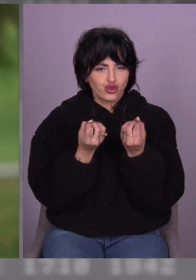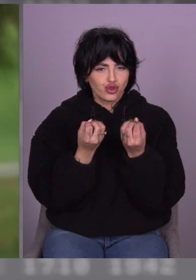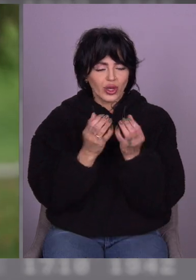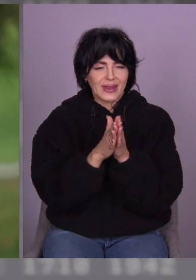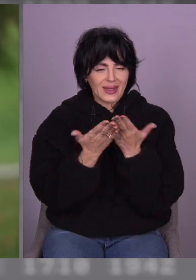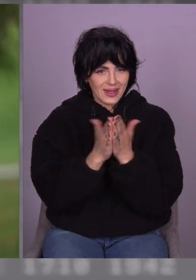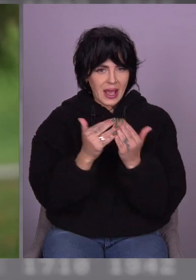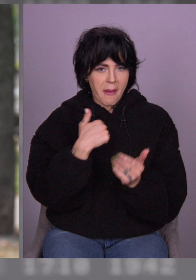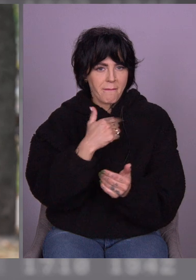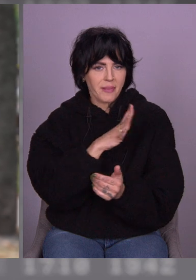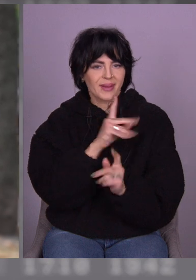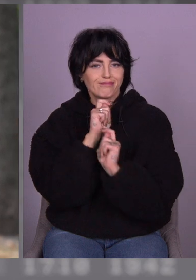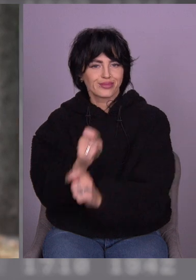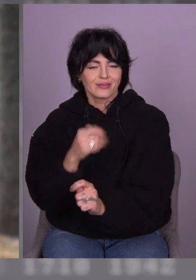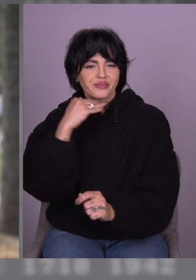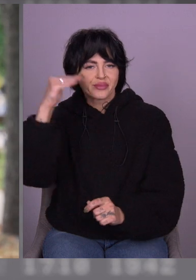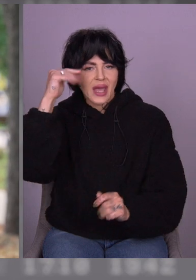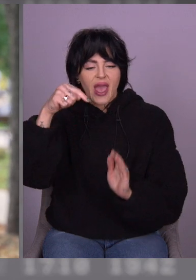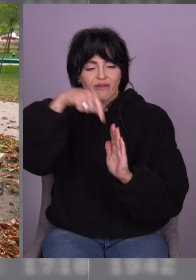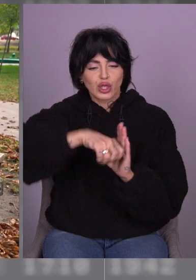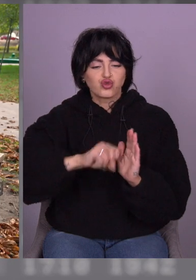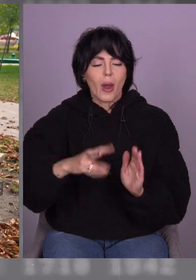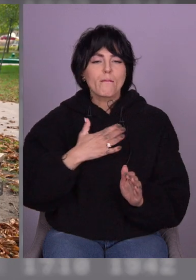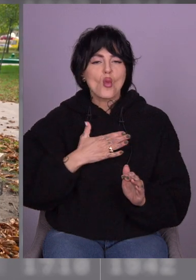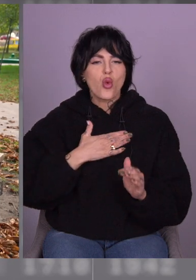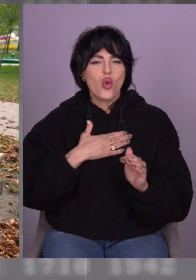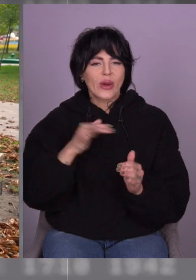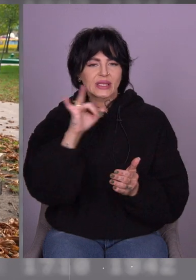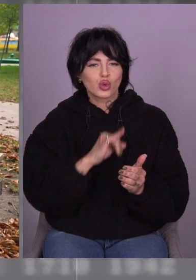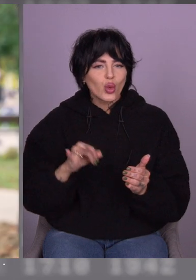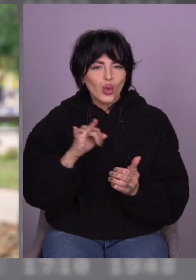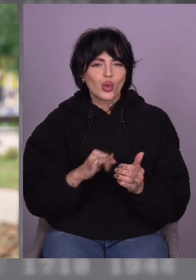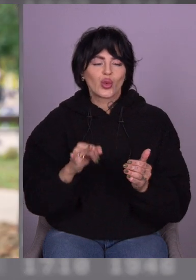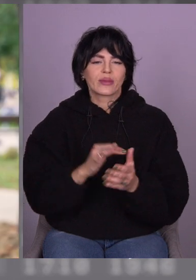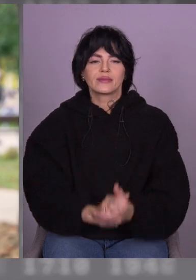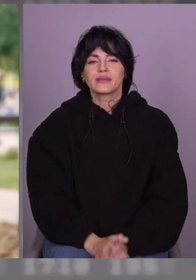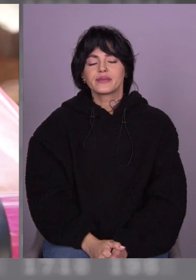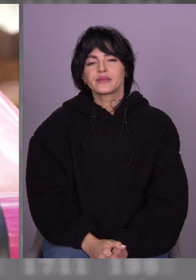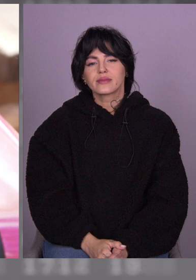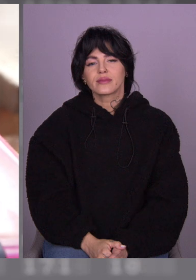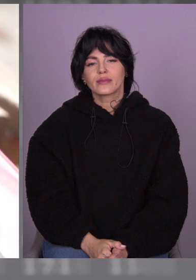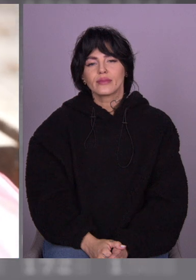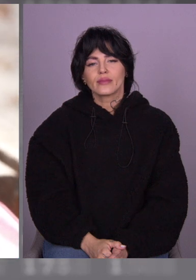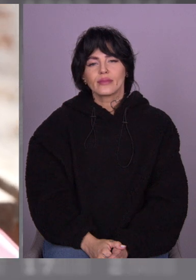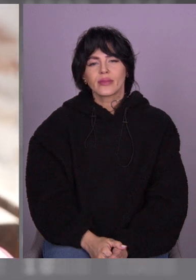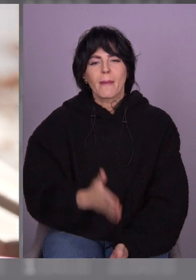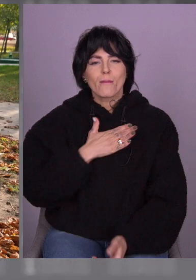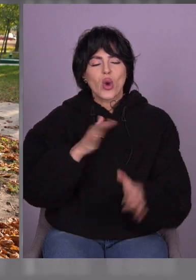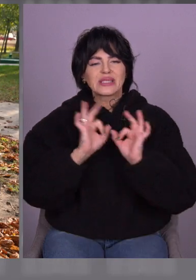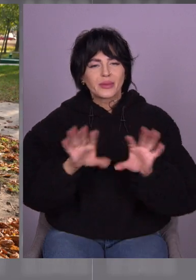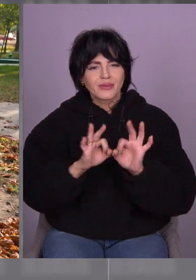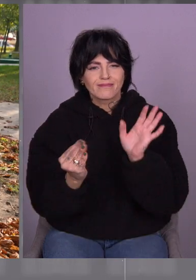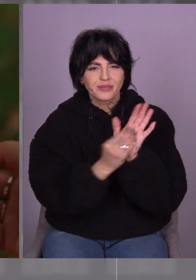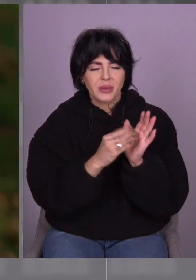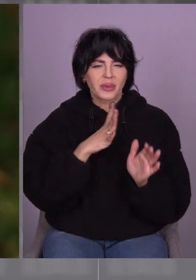Так. Я не знаю, чи він її прочитав, бо там мої історії є. Що це за книжка, що це за історія? Там і моє оповідення. Це було в